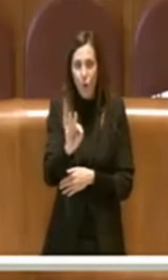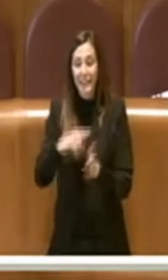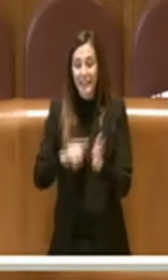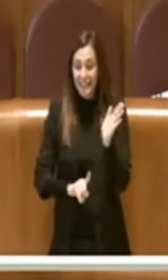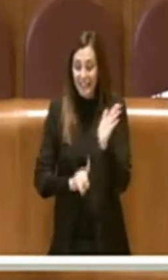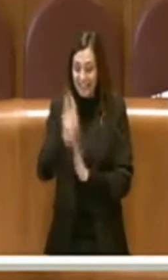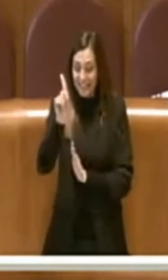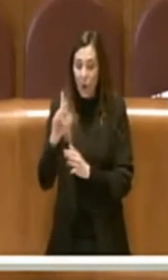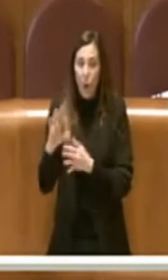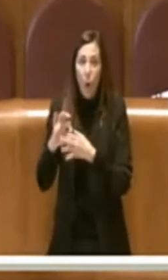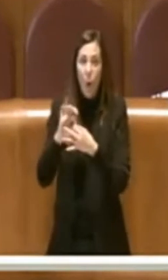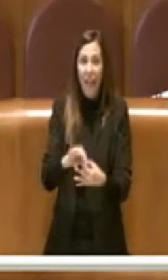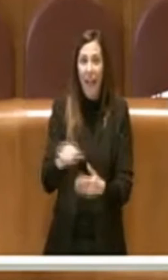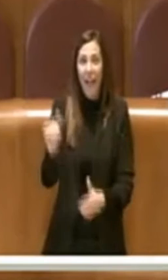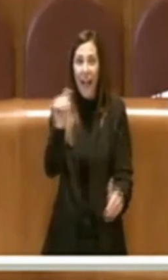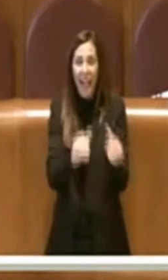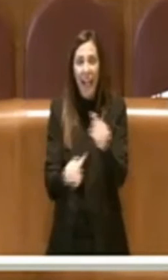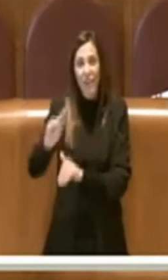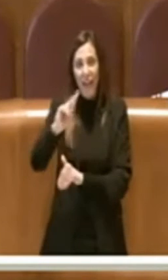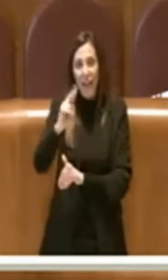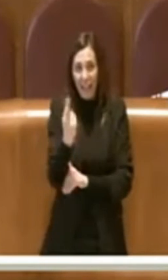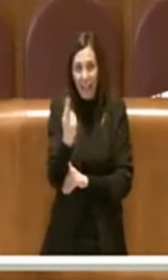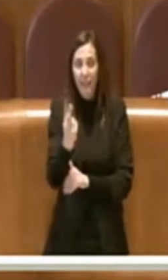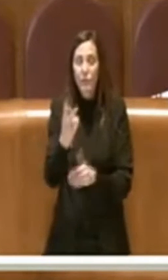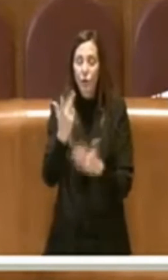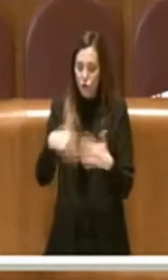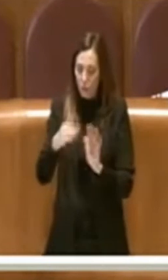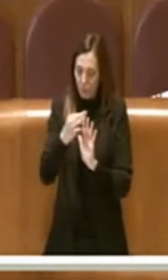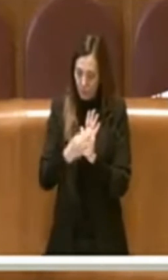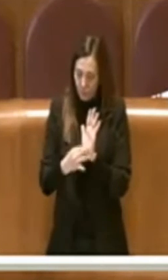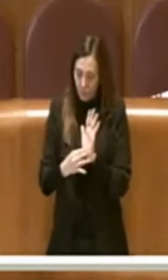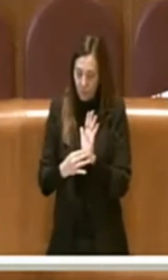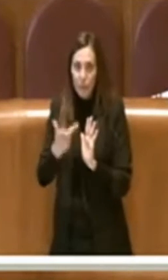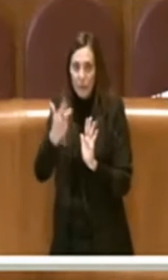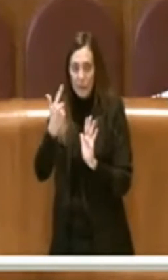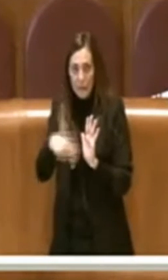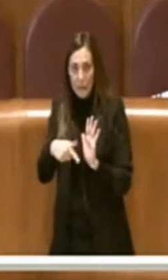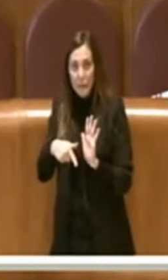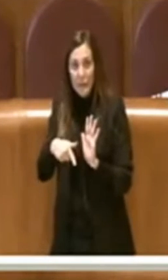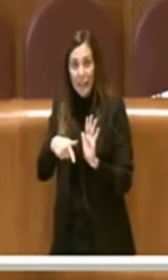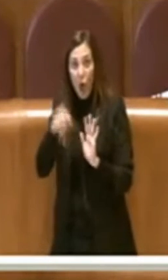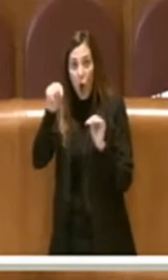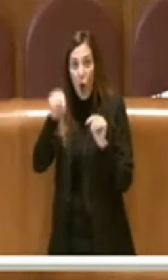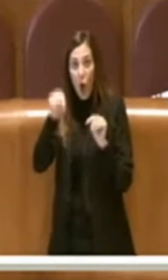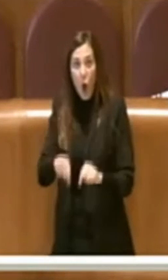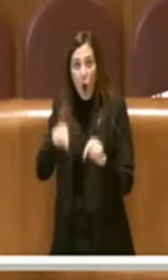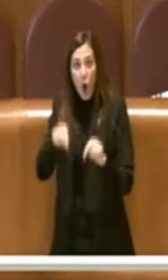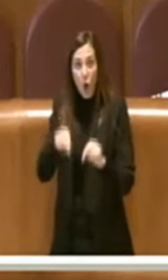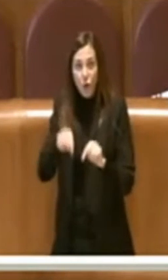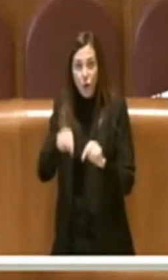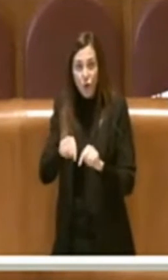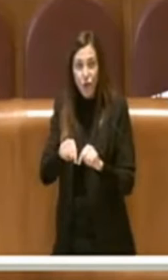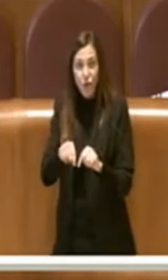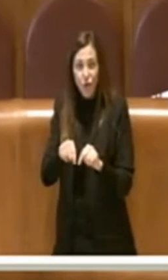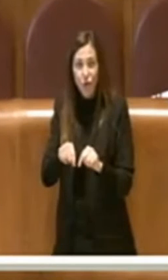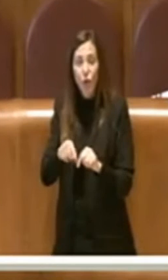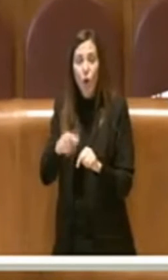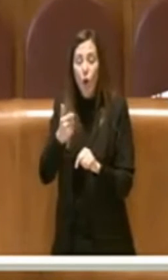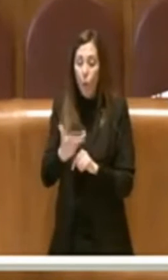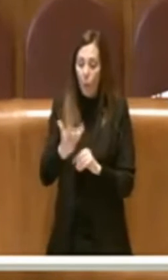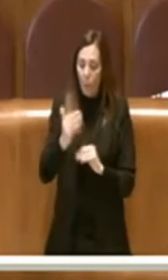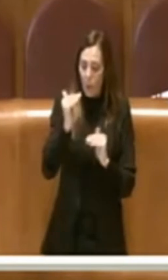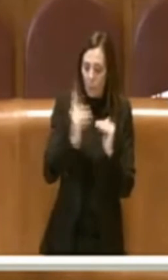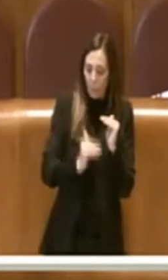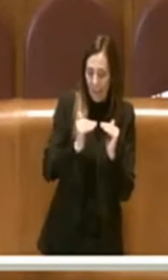referendari sono stati già disciplinati nello statuto e quindi oggi in un certo senso sia il numero